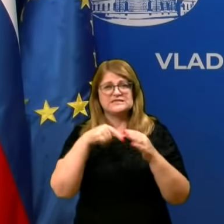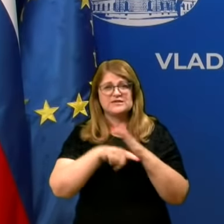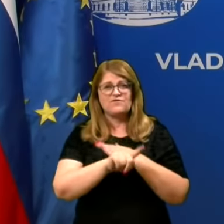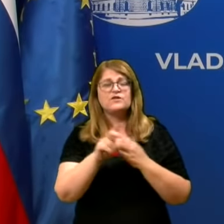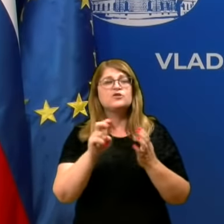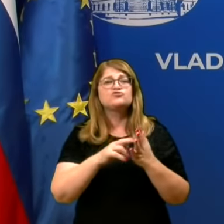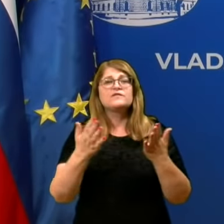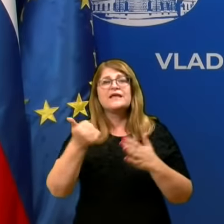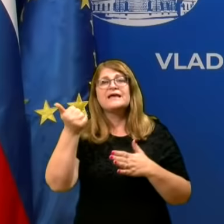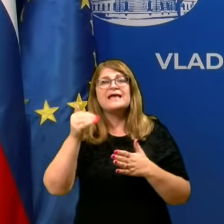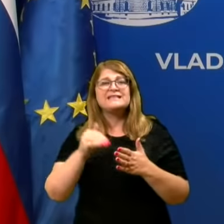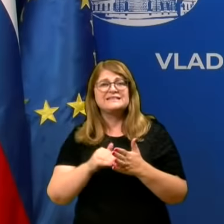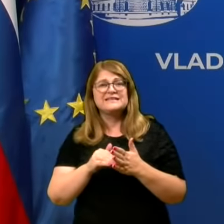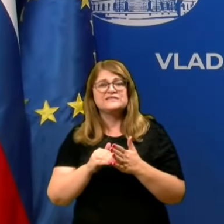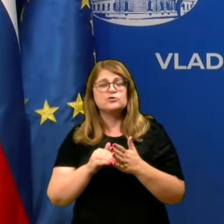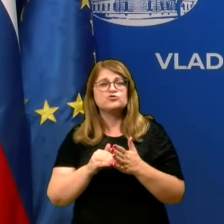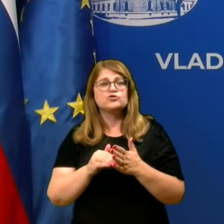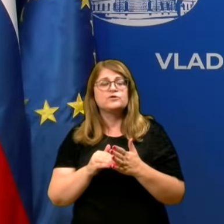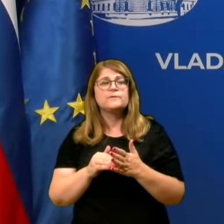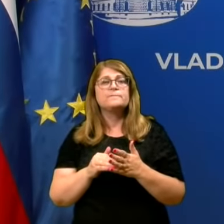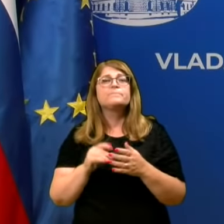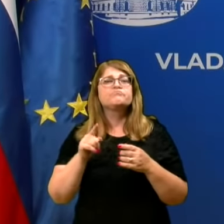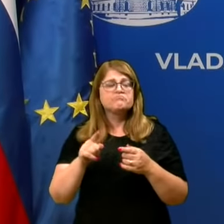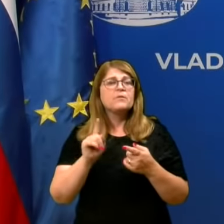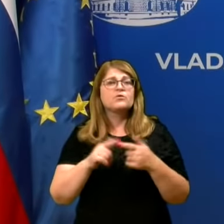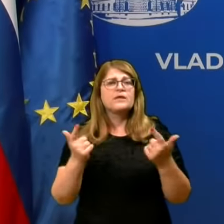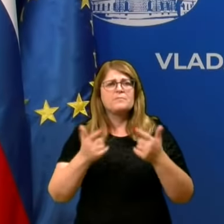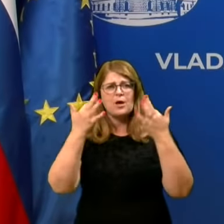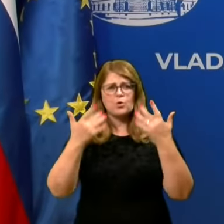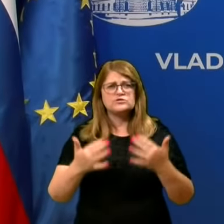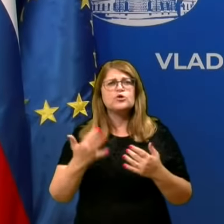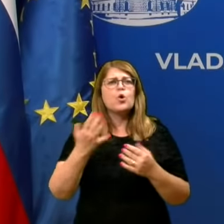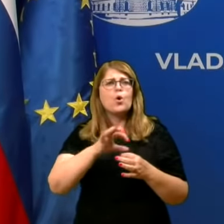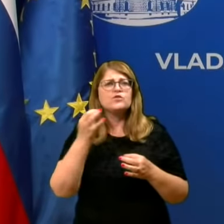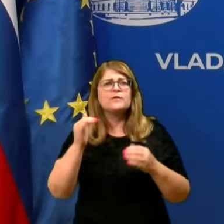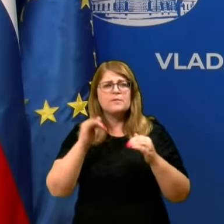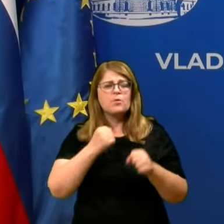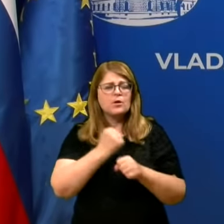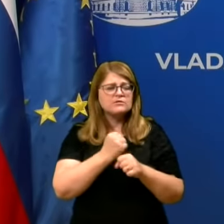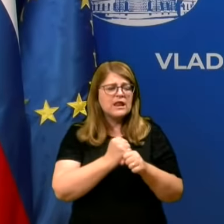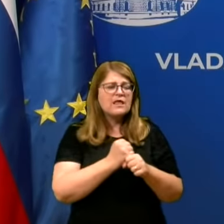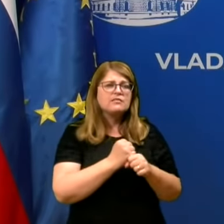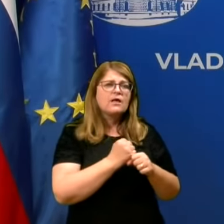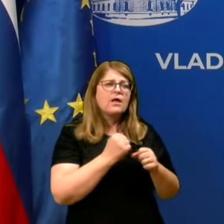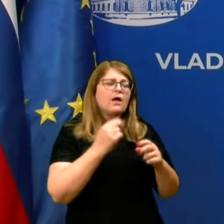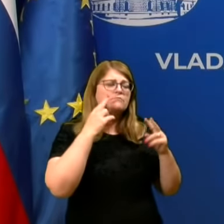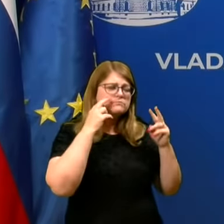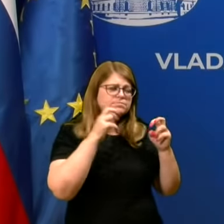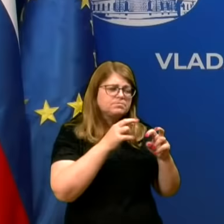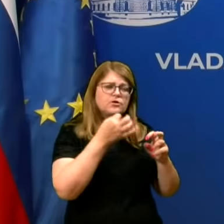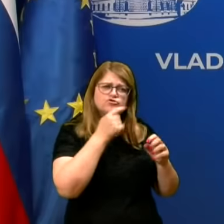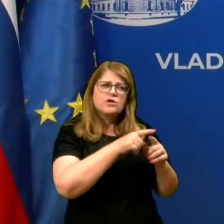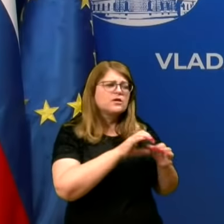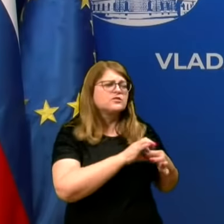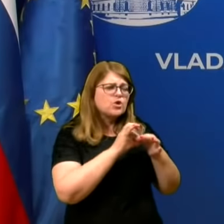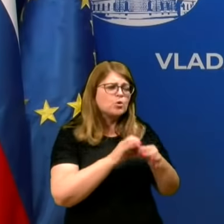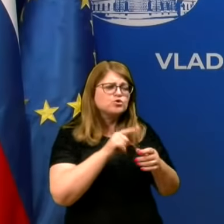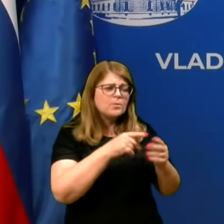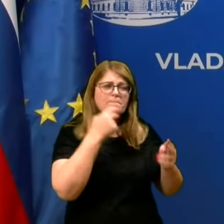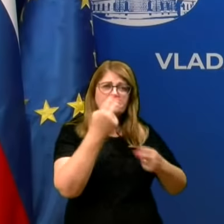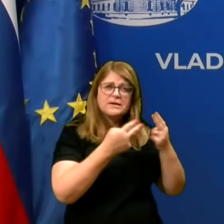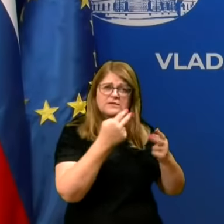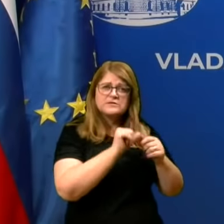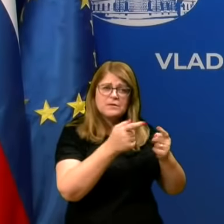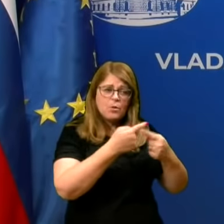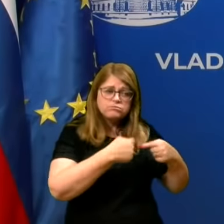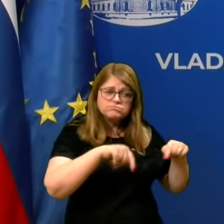še nekaj tisoč osebe, lahko začunjate, na koliko dni potem bi mogli delati teste na te ljudi, če non-stop vso kapaciteto testiranja